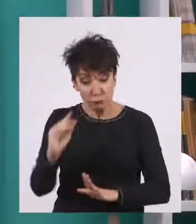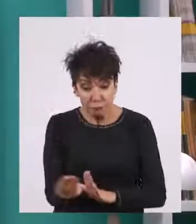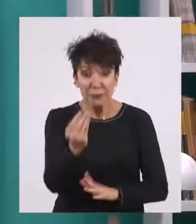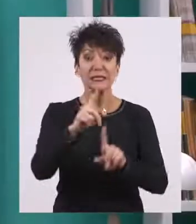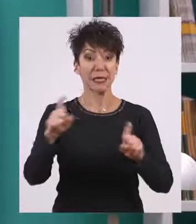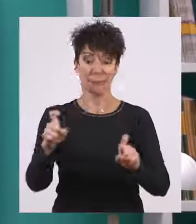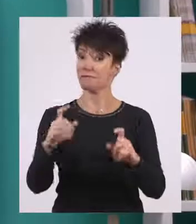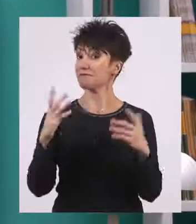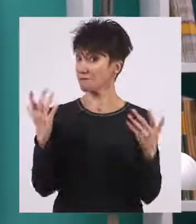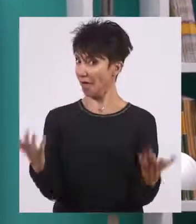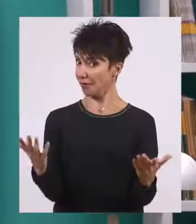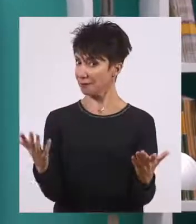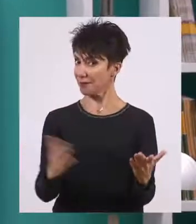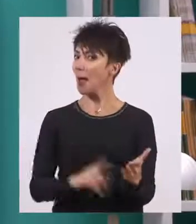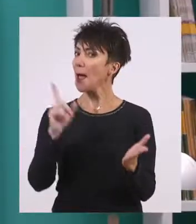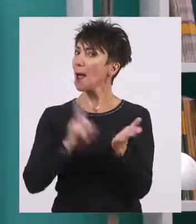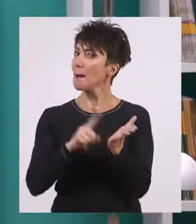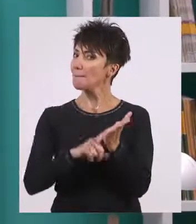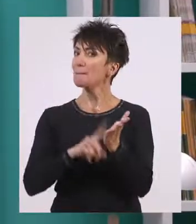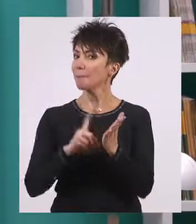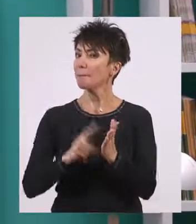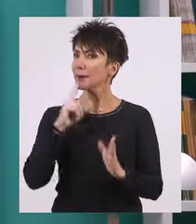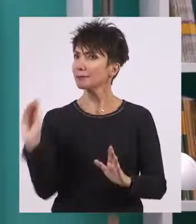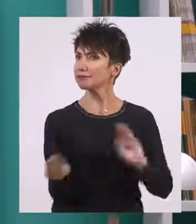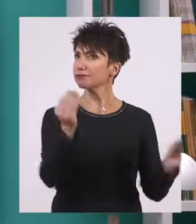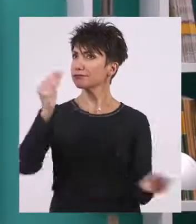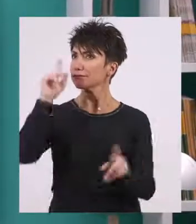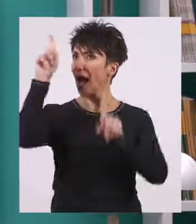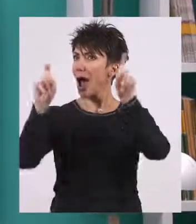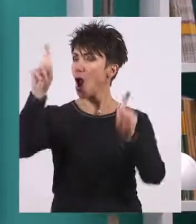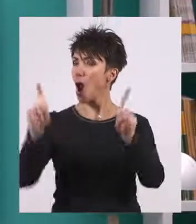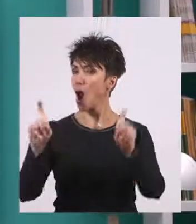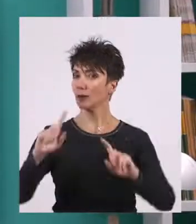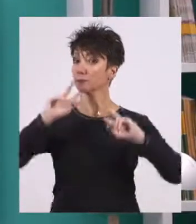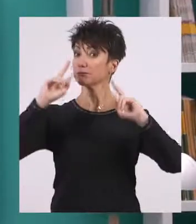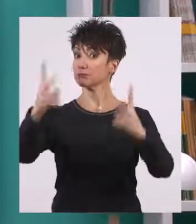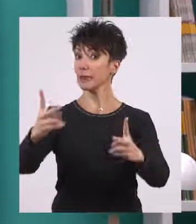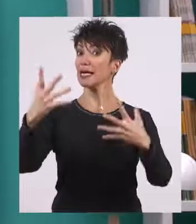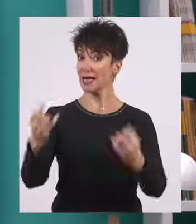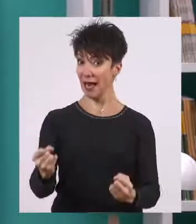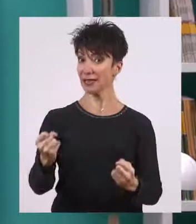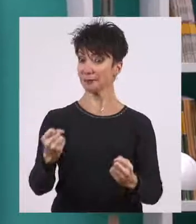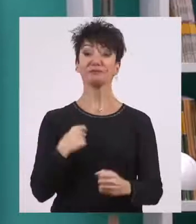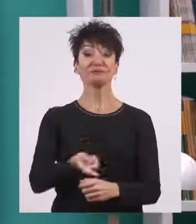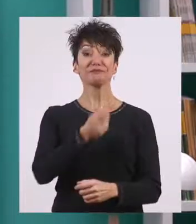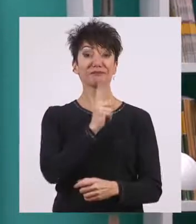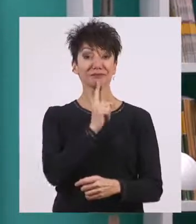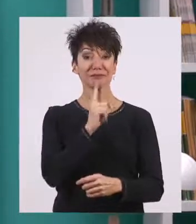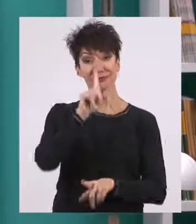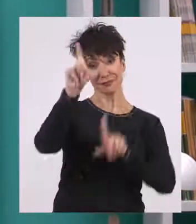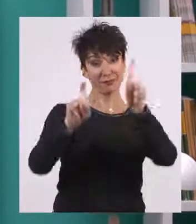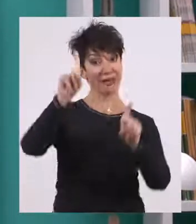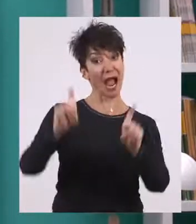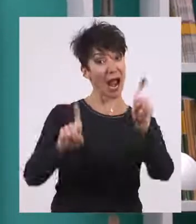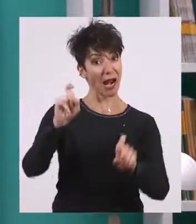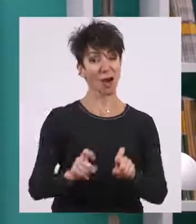Δηλαδή θα πρέπει να απαντήσουμε σε κάποιες ερωτήσεις που πλαισιώνουν το σημερινό μας μάθημα, που θα μας βοηθήσουν να